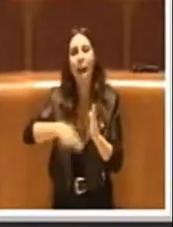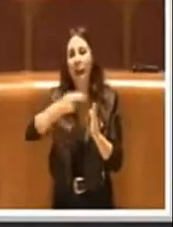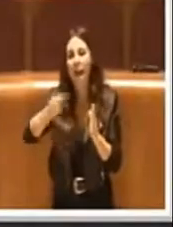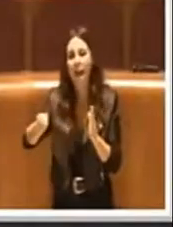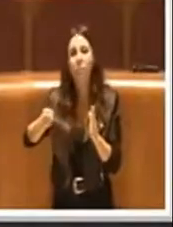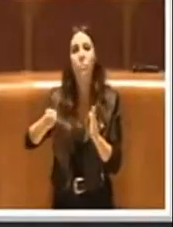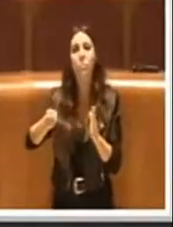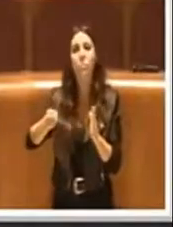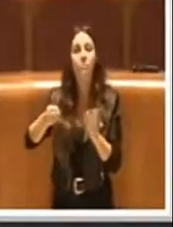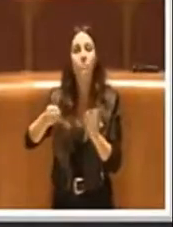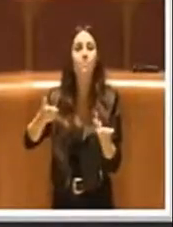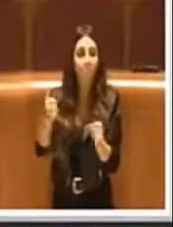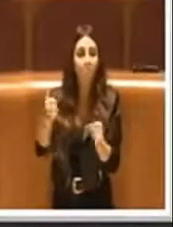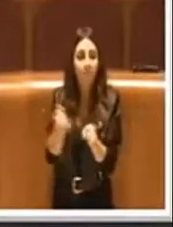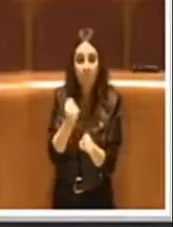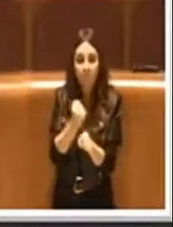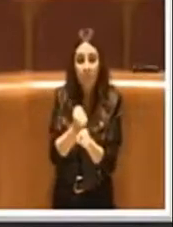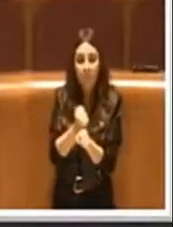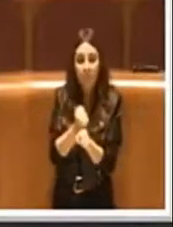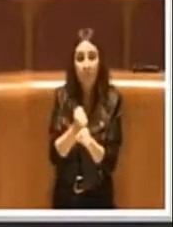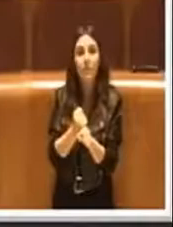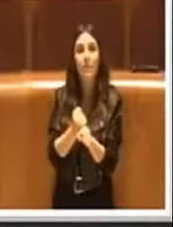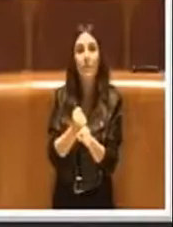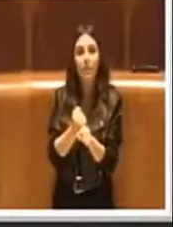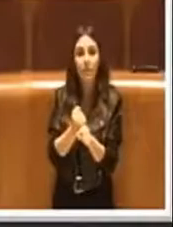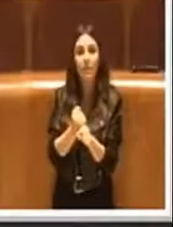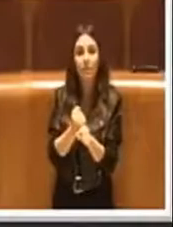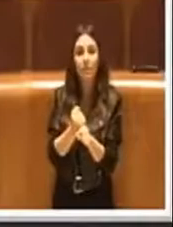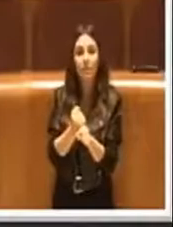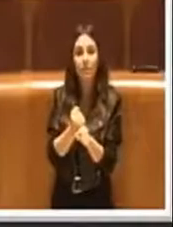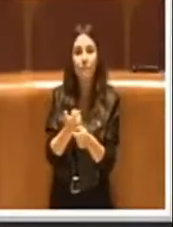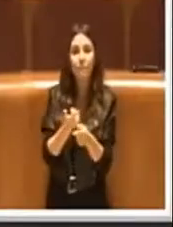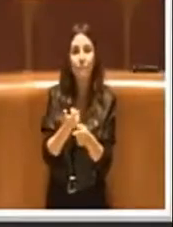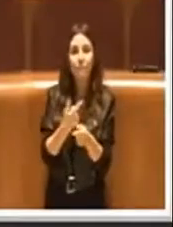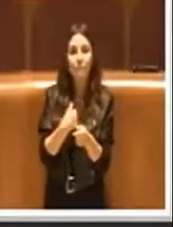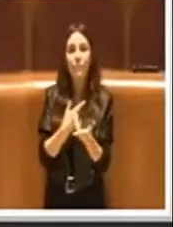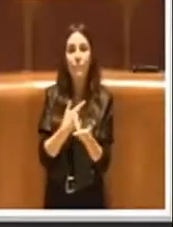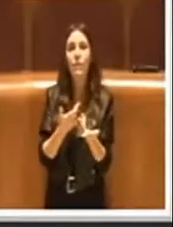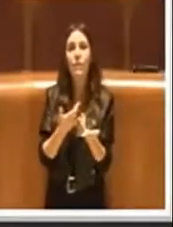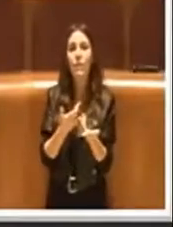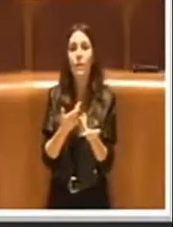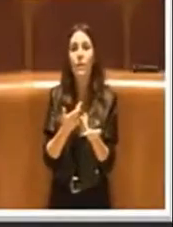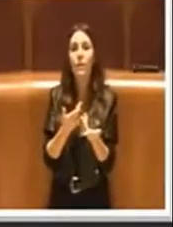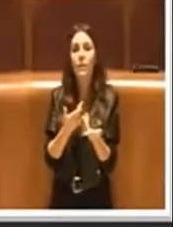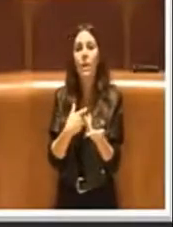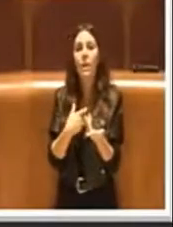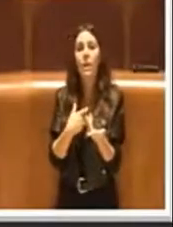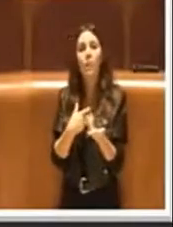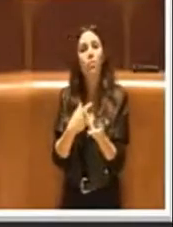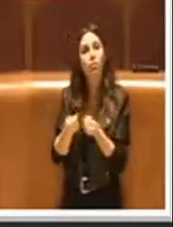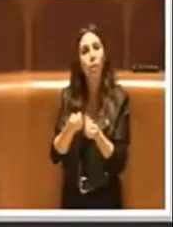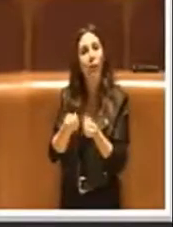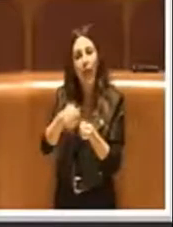lavori che sta portando avanti a reti, chiaramente,